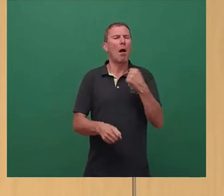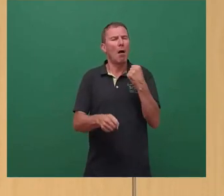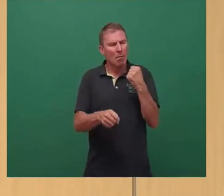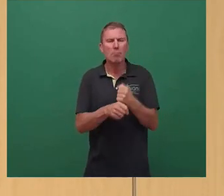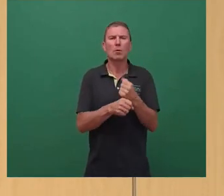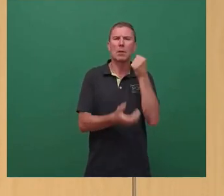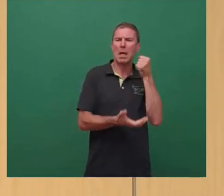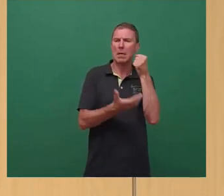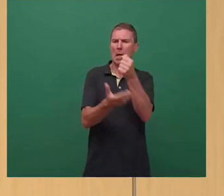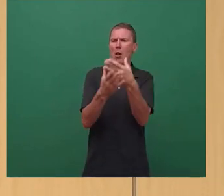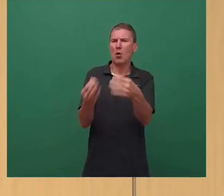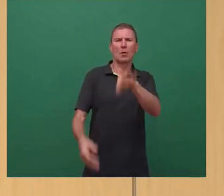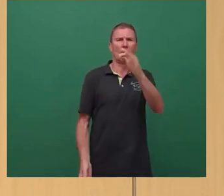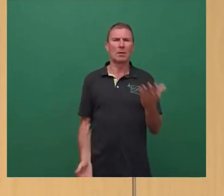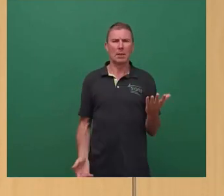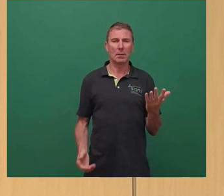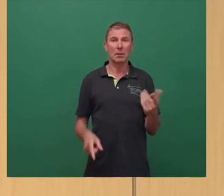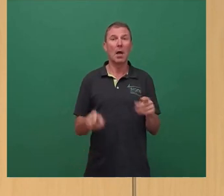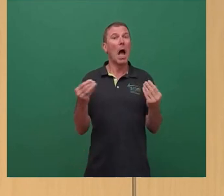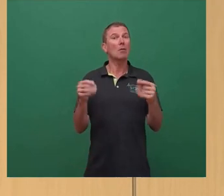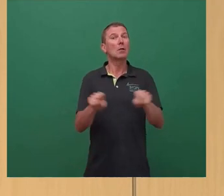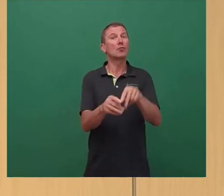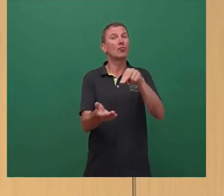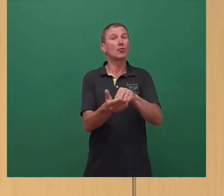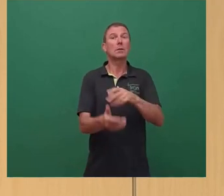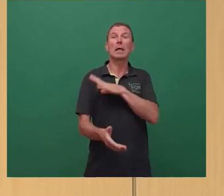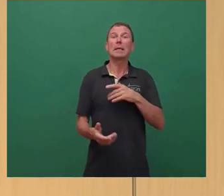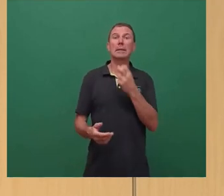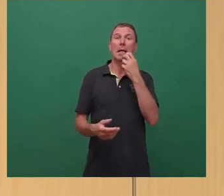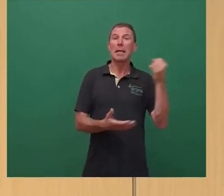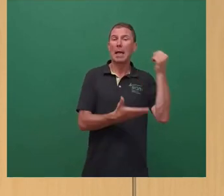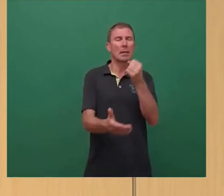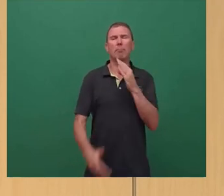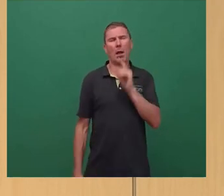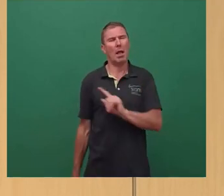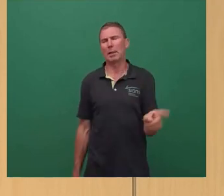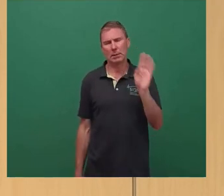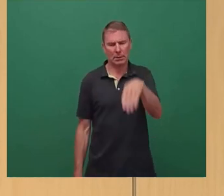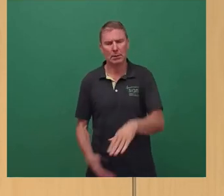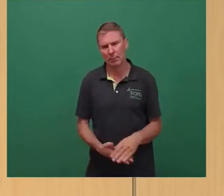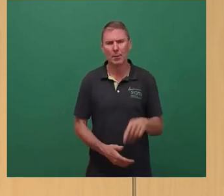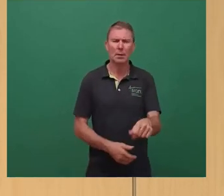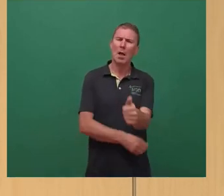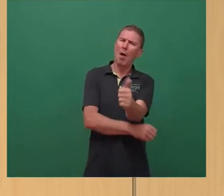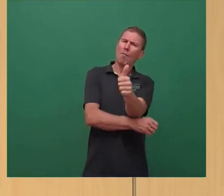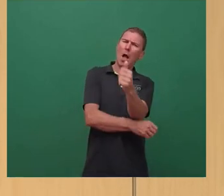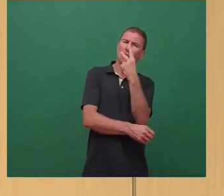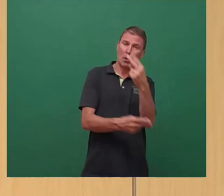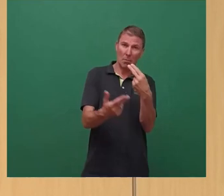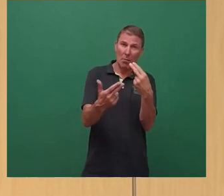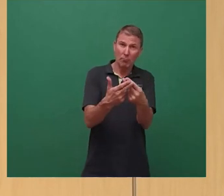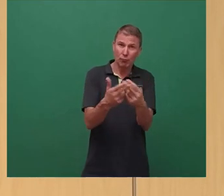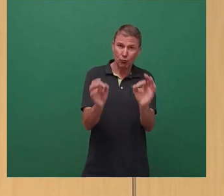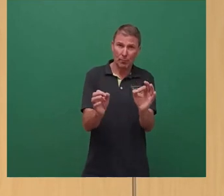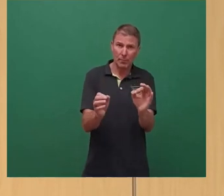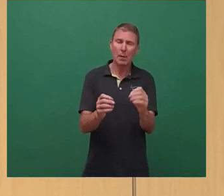finden muss. Der aktuelle Zuschuss über die Sachsenenergie wird nicht reichen. Wenn aktuelle Problemprognosen stimmen, wäre ein deutlicher Zuschuss aus